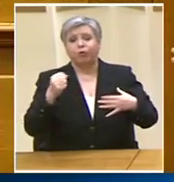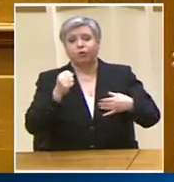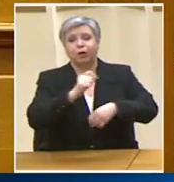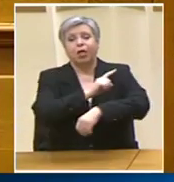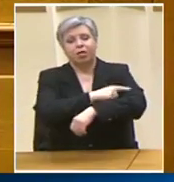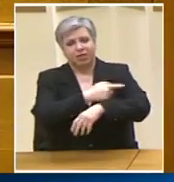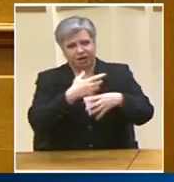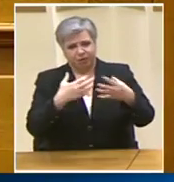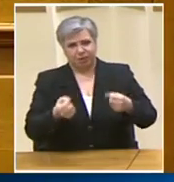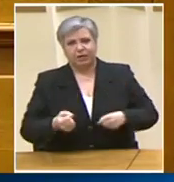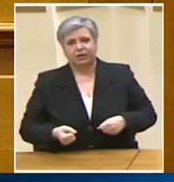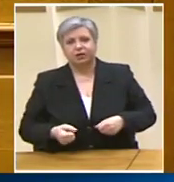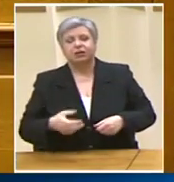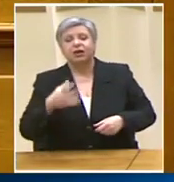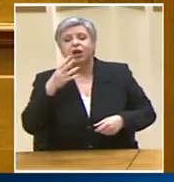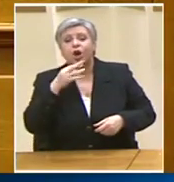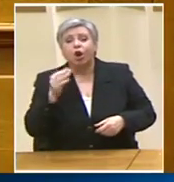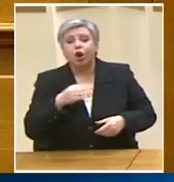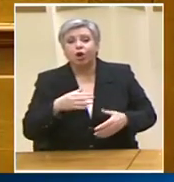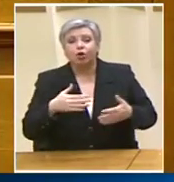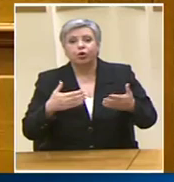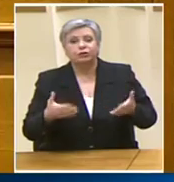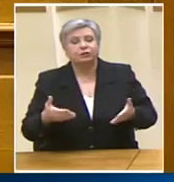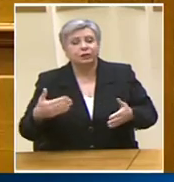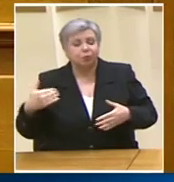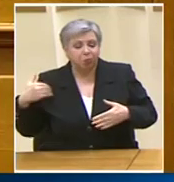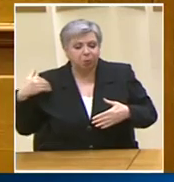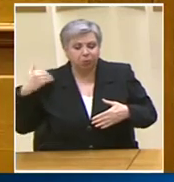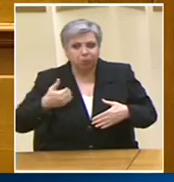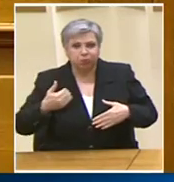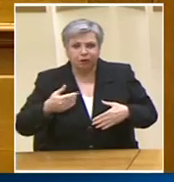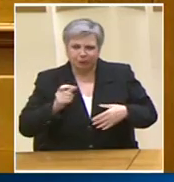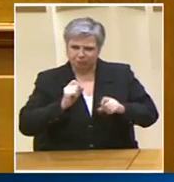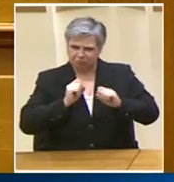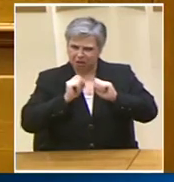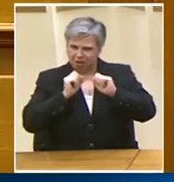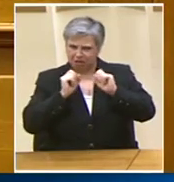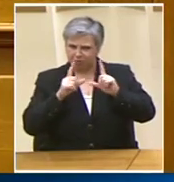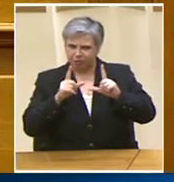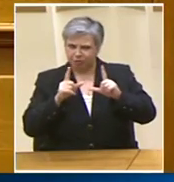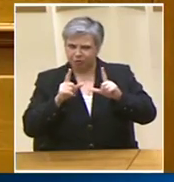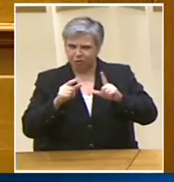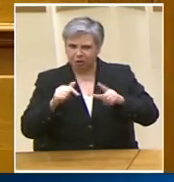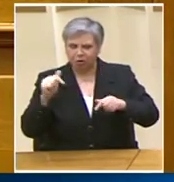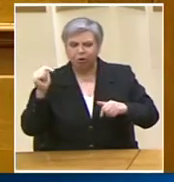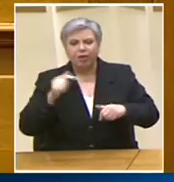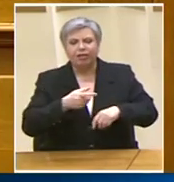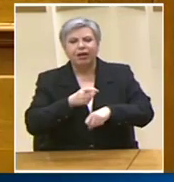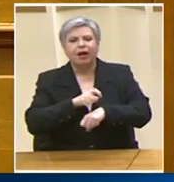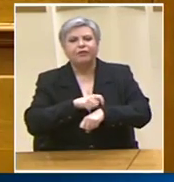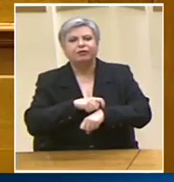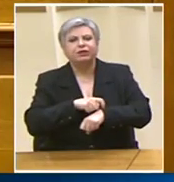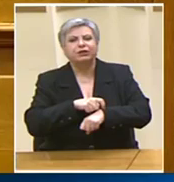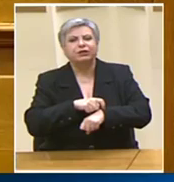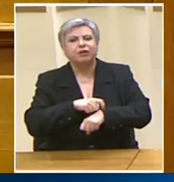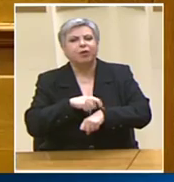τρόπο για τα σύγχρονα δεδομένα τα μεταπολιτευτικά δεδομένα δεν υπάρχει αντίλογο σήμερα στα κυρίαρχα